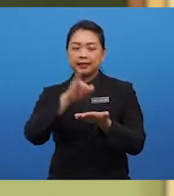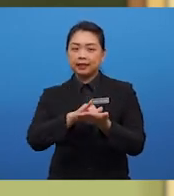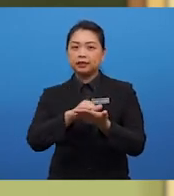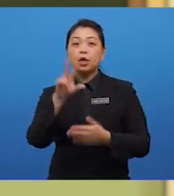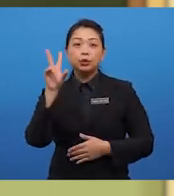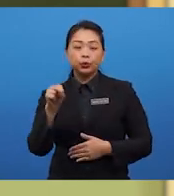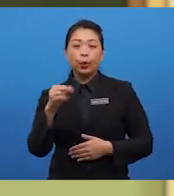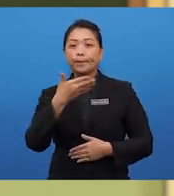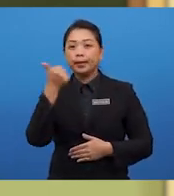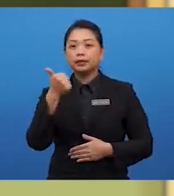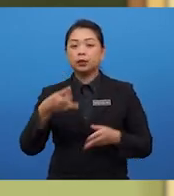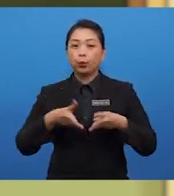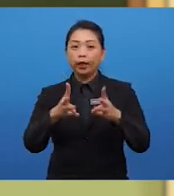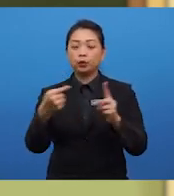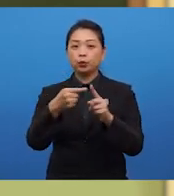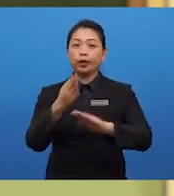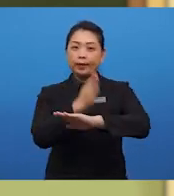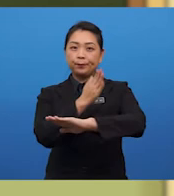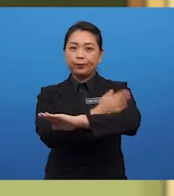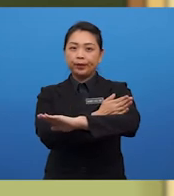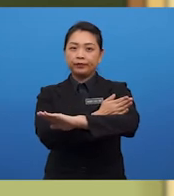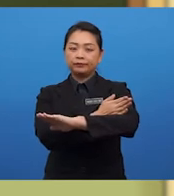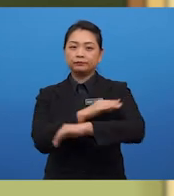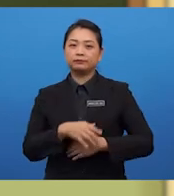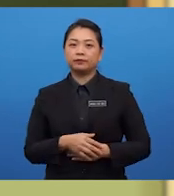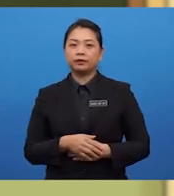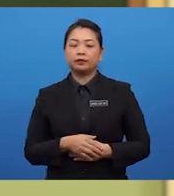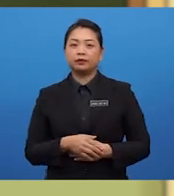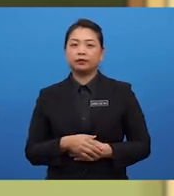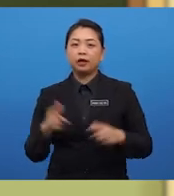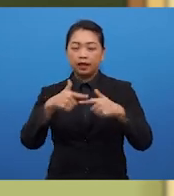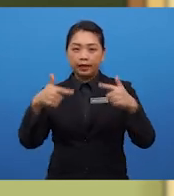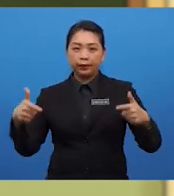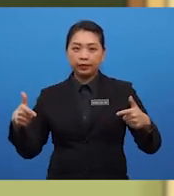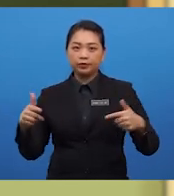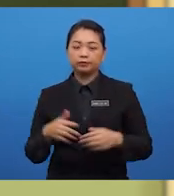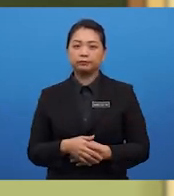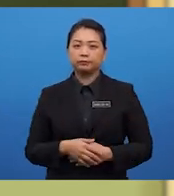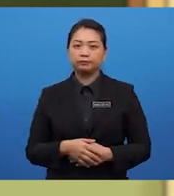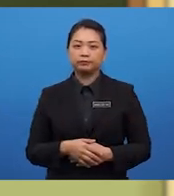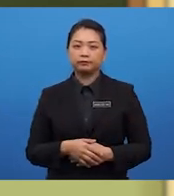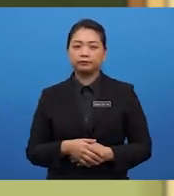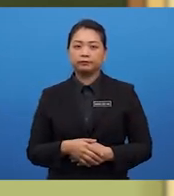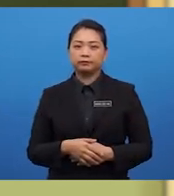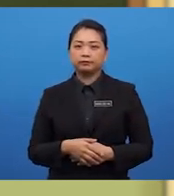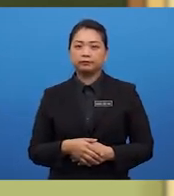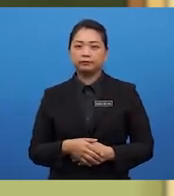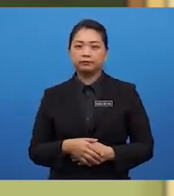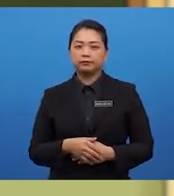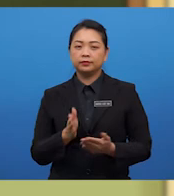There is no better way to improve one's language proficiency than